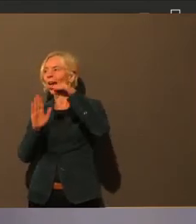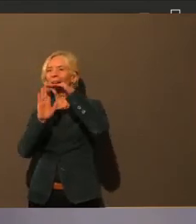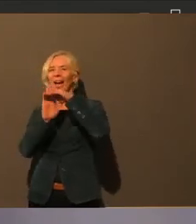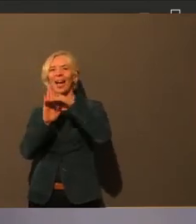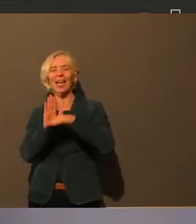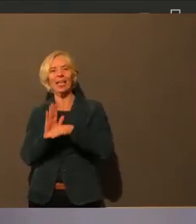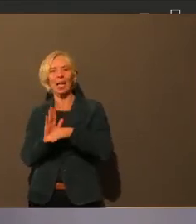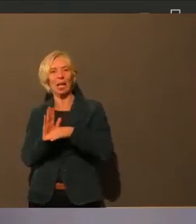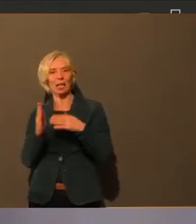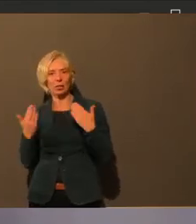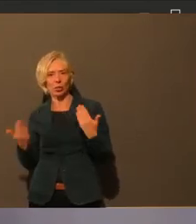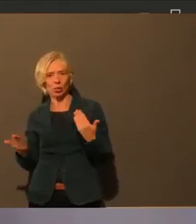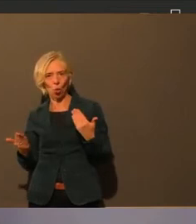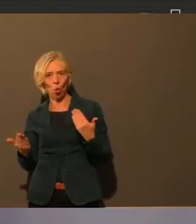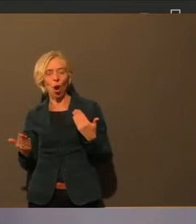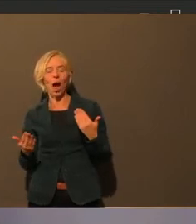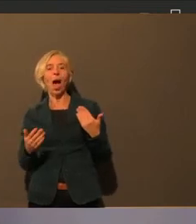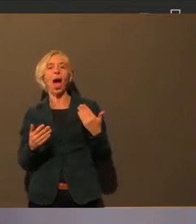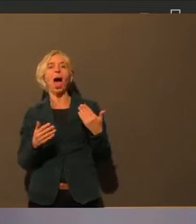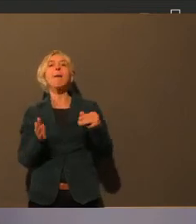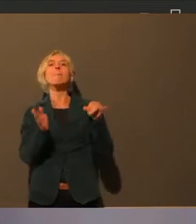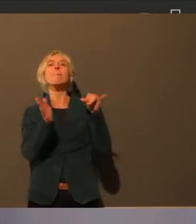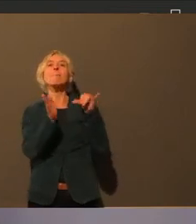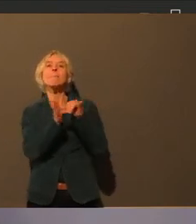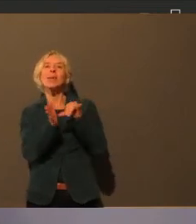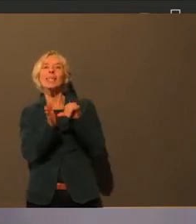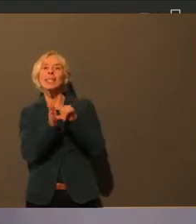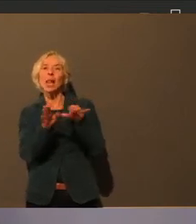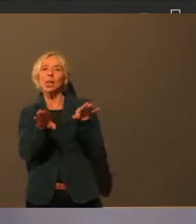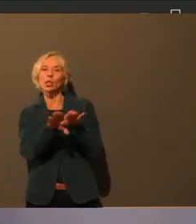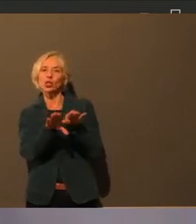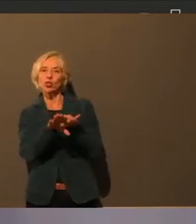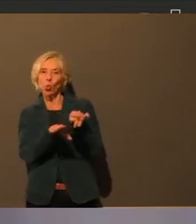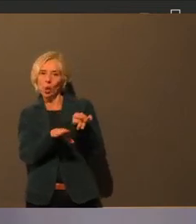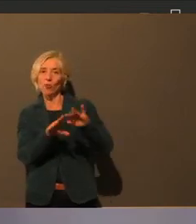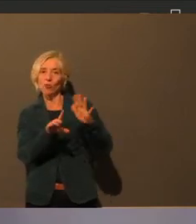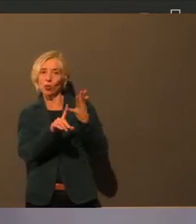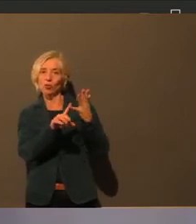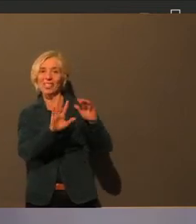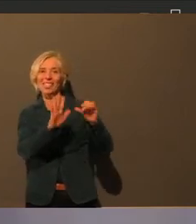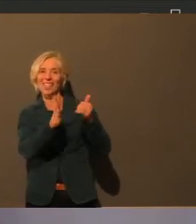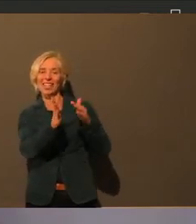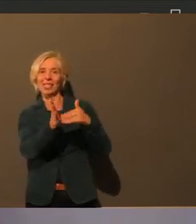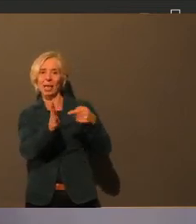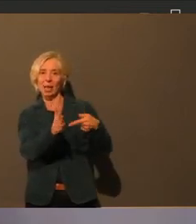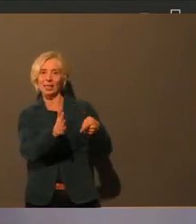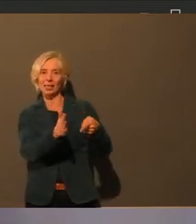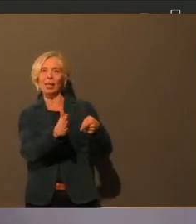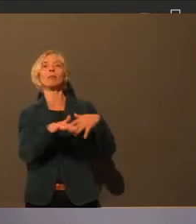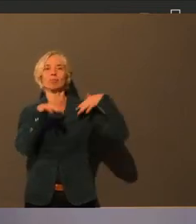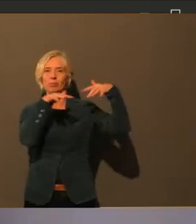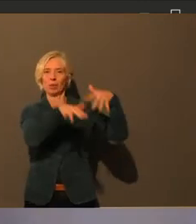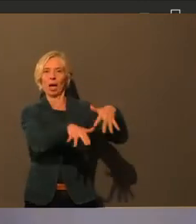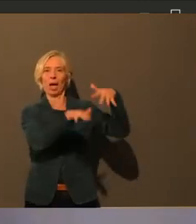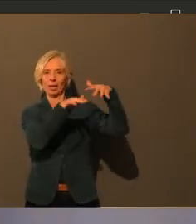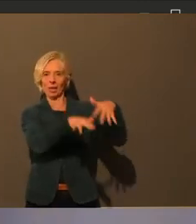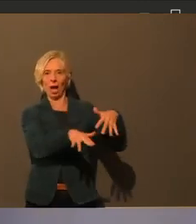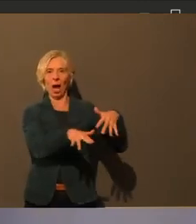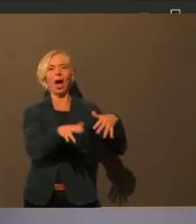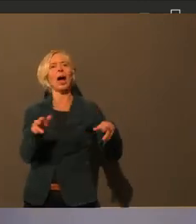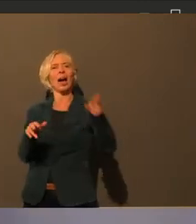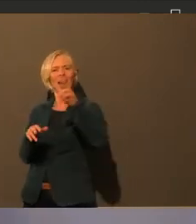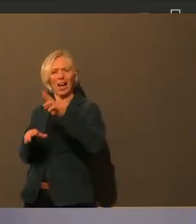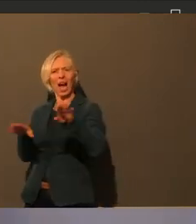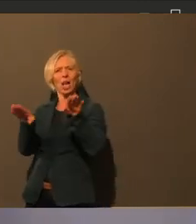Mittelschulen in Präsenzunterricht belassen wurden und die Realschulen und Gymnasien in den Wechselunterricht. Vielleicht ist es